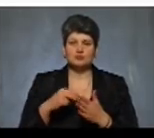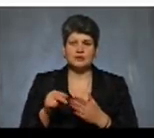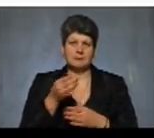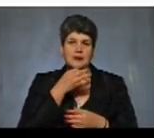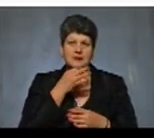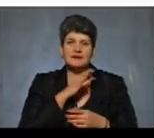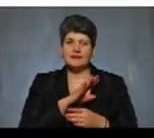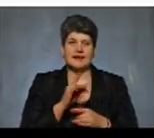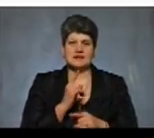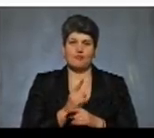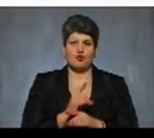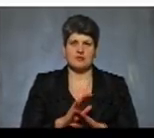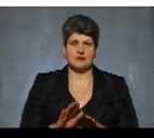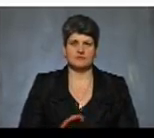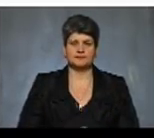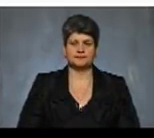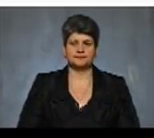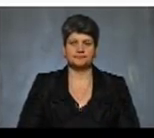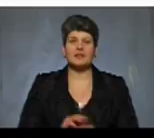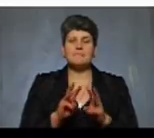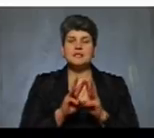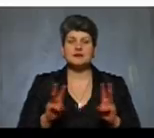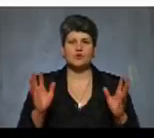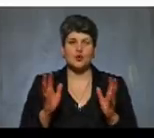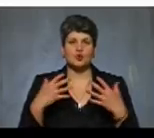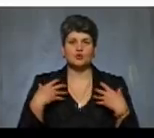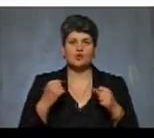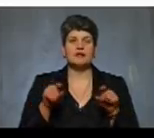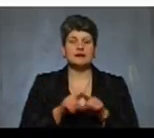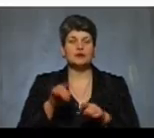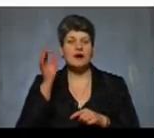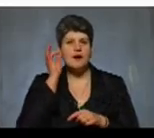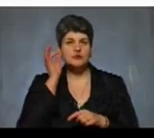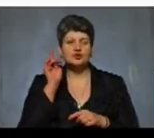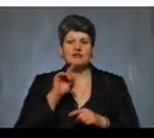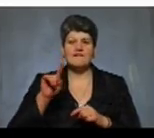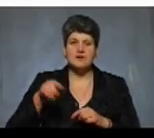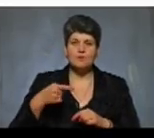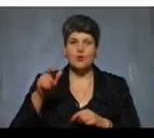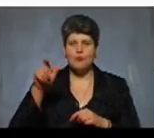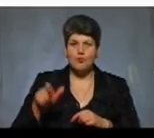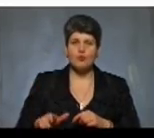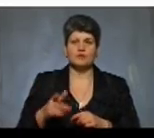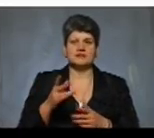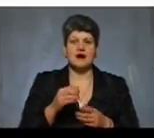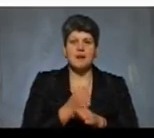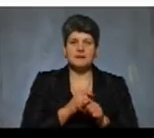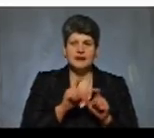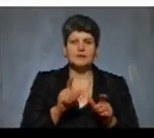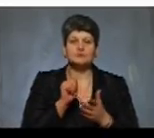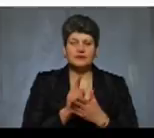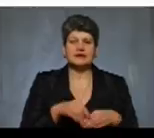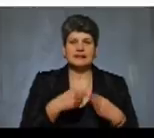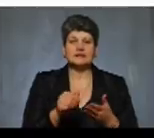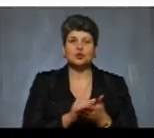не заборонені. Міністерство охорони здоров'я також нагадує, що на вимогу покупця аптеки мають надати документи,